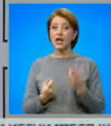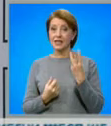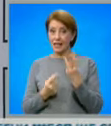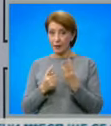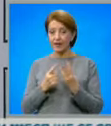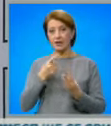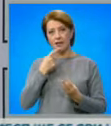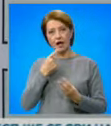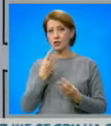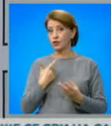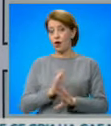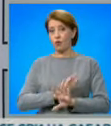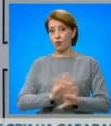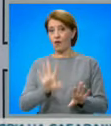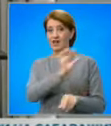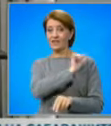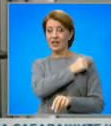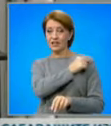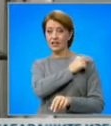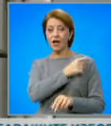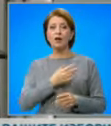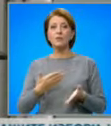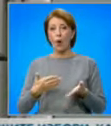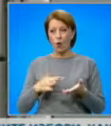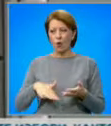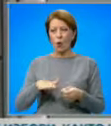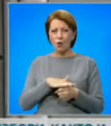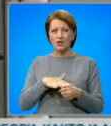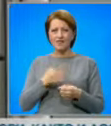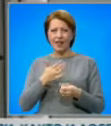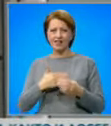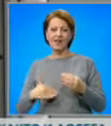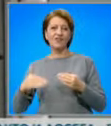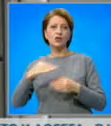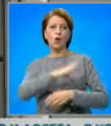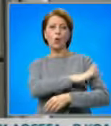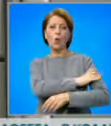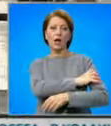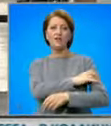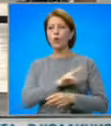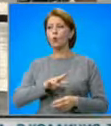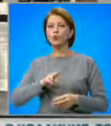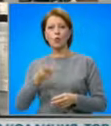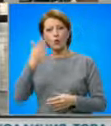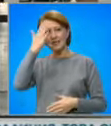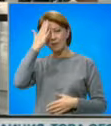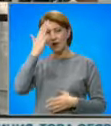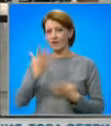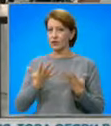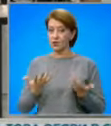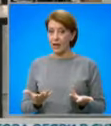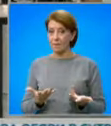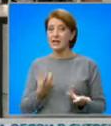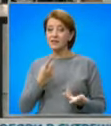казали, че са вакцинирани. Освен високо кръвно, нямат други заболявания. За това и техният ликуващ лекар, доктор Александър Серафимов, се